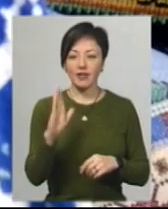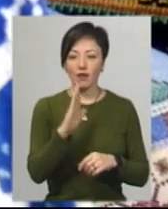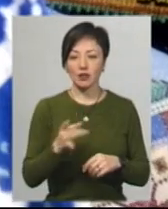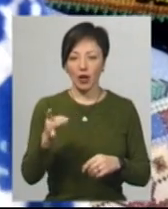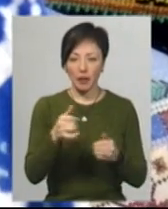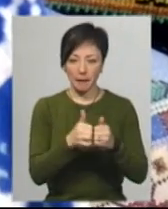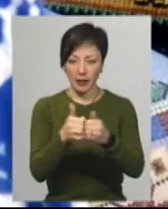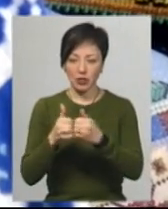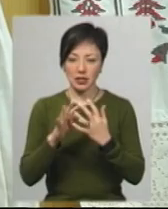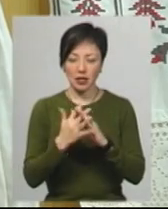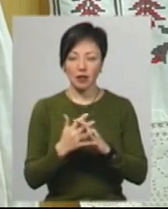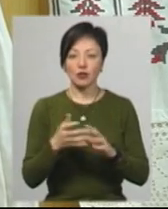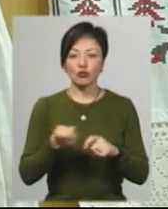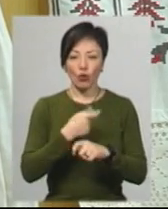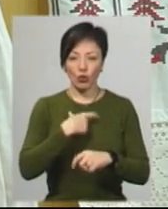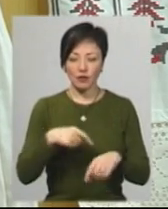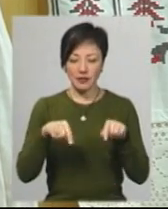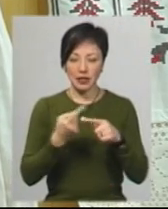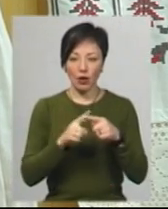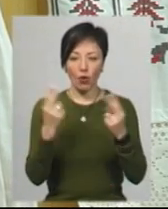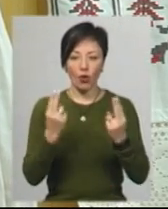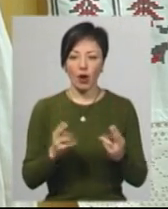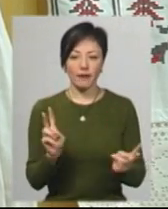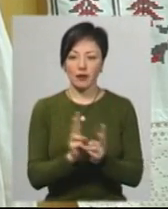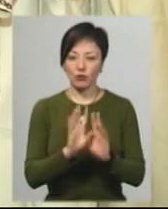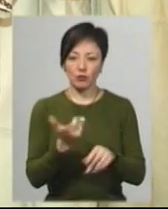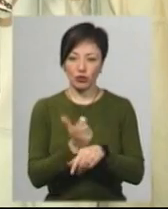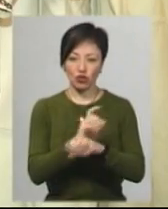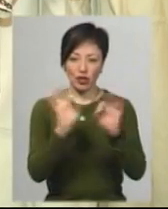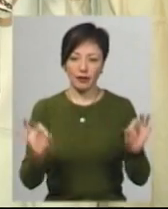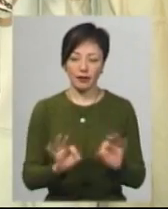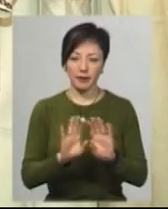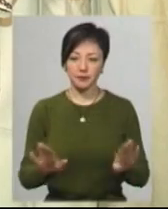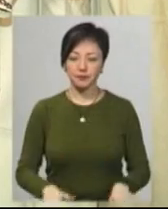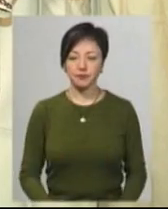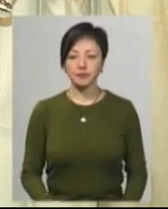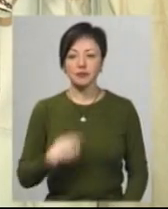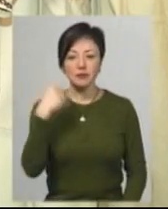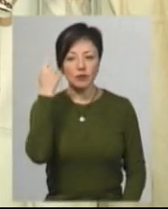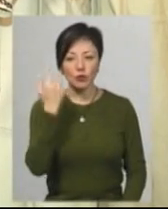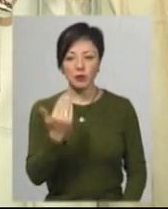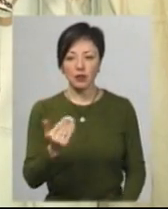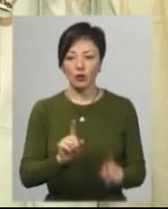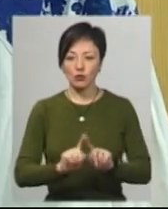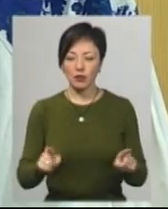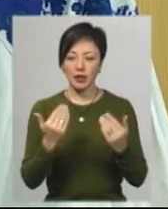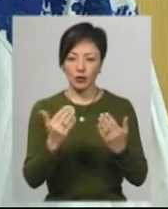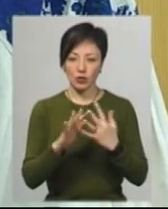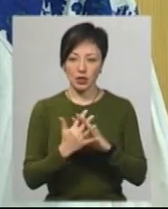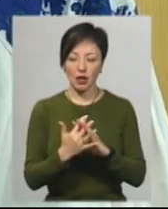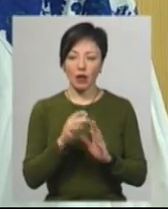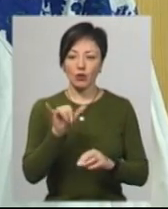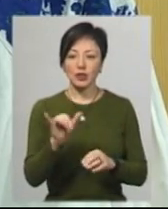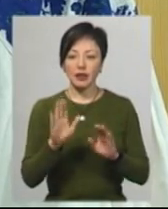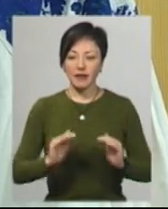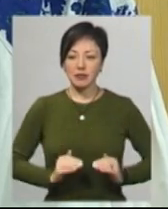ближній до нього селах. Сорочок виших саме в цих кольорах вона не зустрічала більше ніде. Я думаю, що це їхня якась особливість, саме їхнього села. Тому що в них